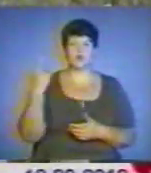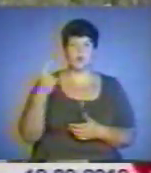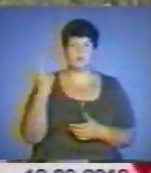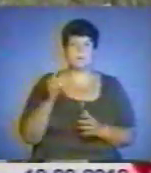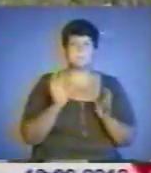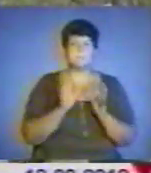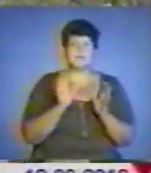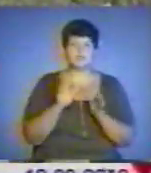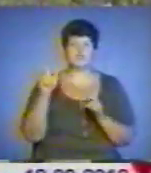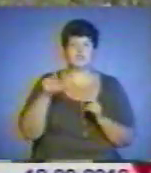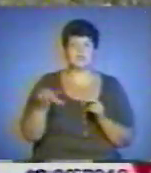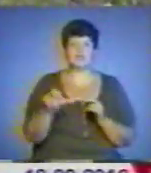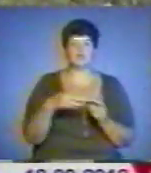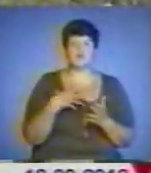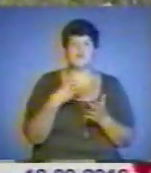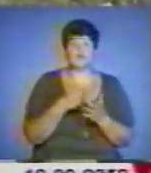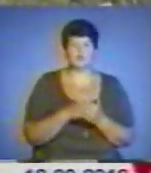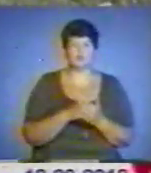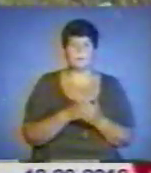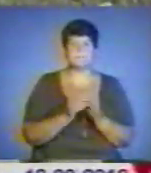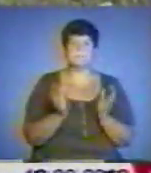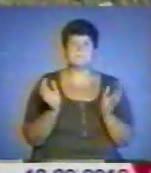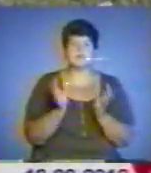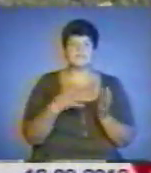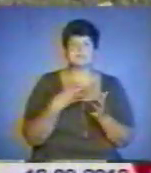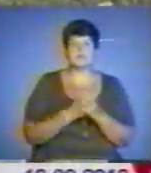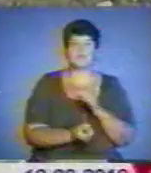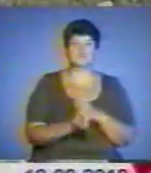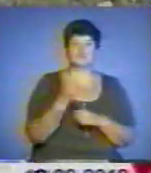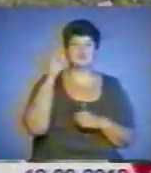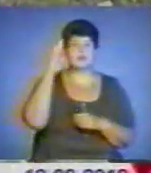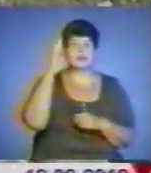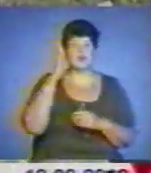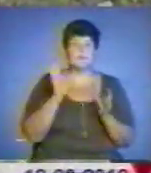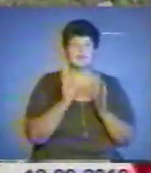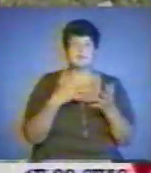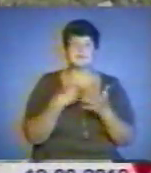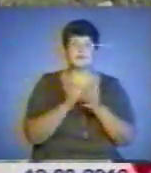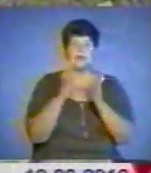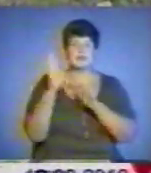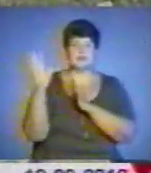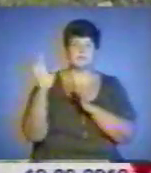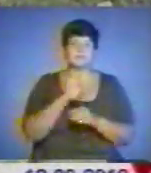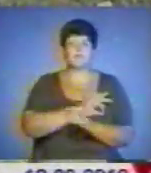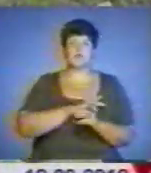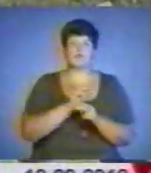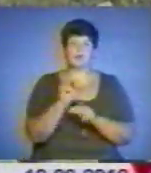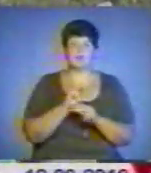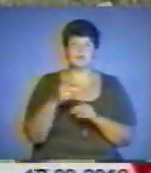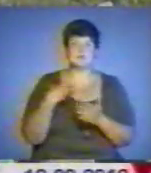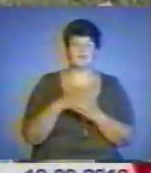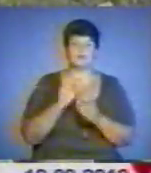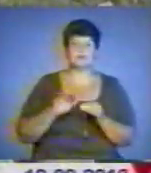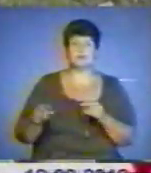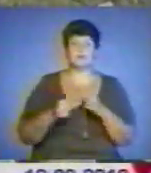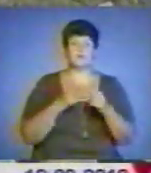Бережіть річку свою, бережіть своє джерело, бережіть свій ліс. Виховуйте своїх дітей і внуків,